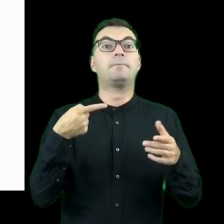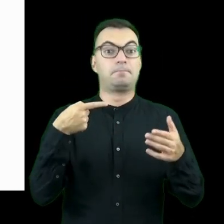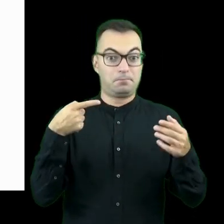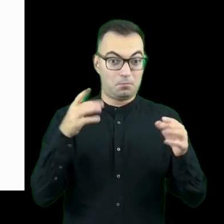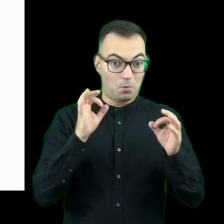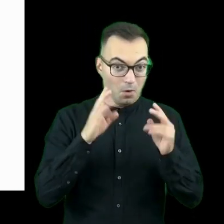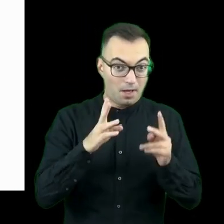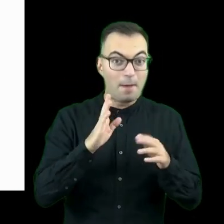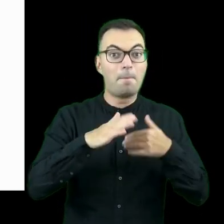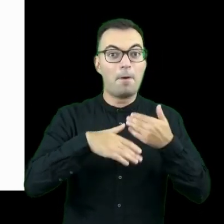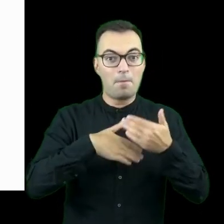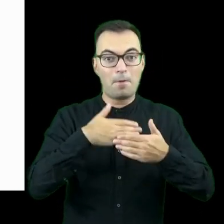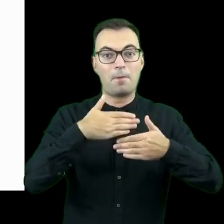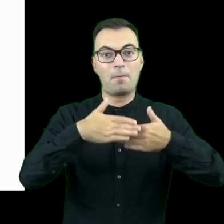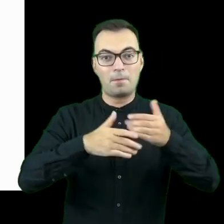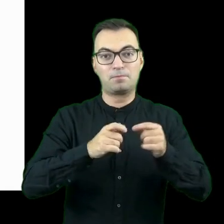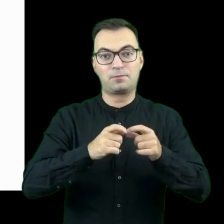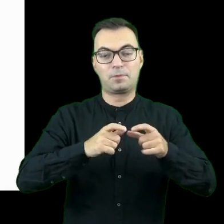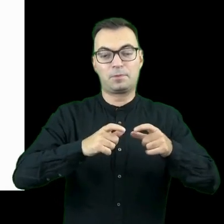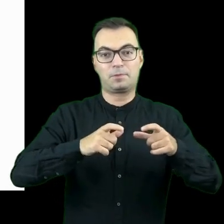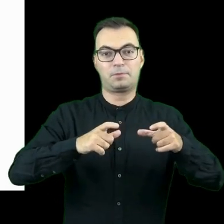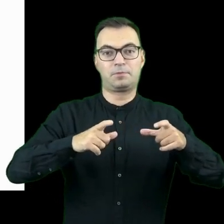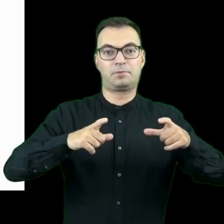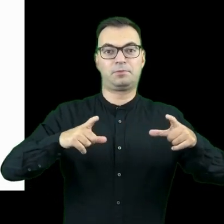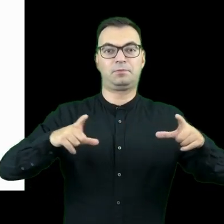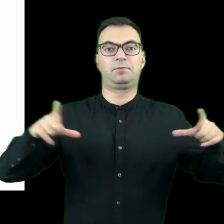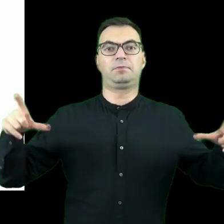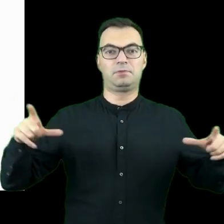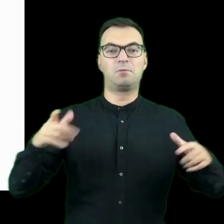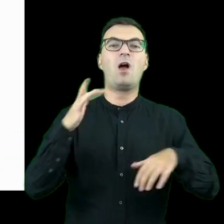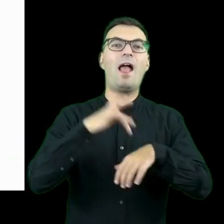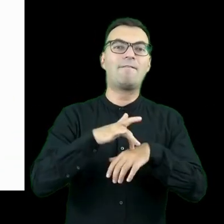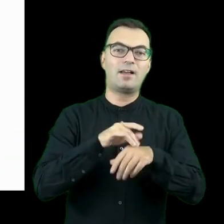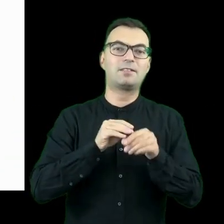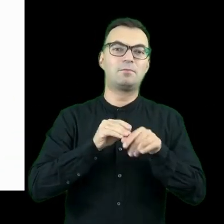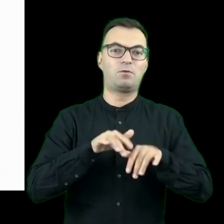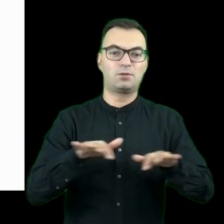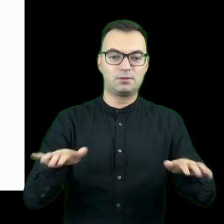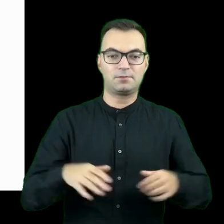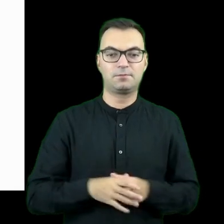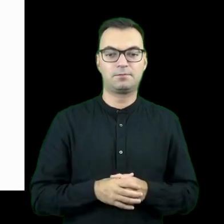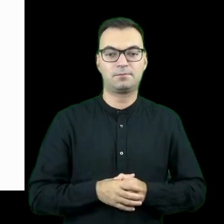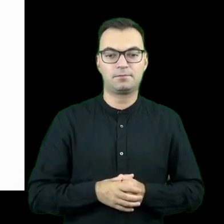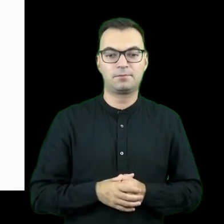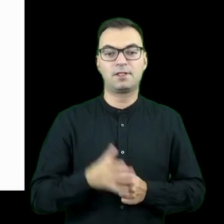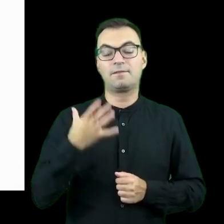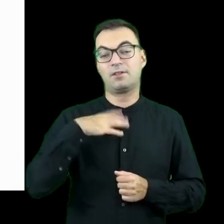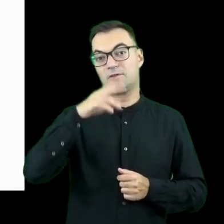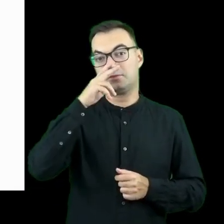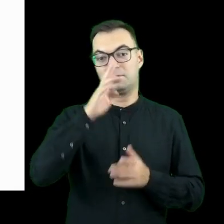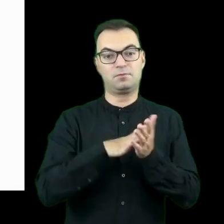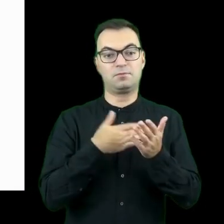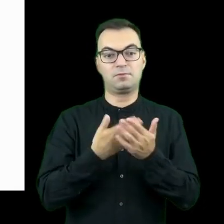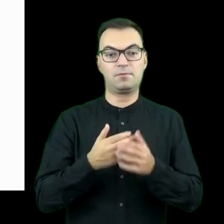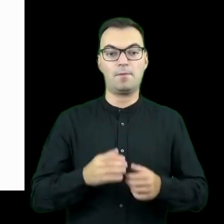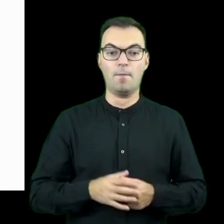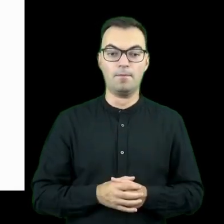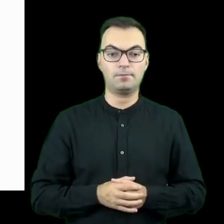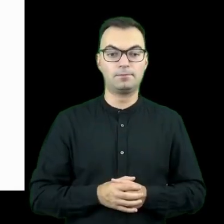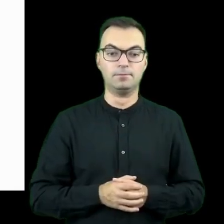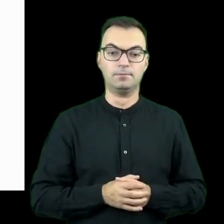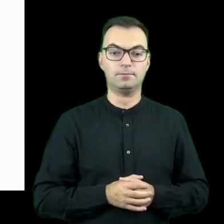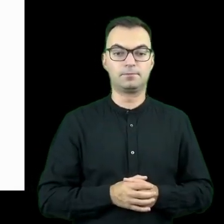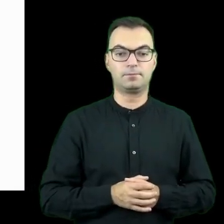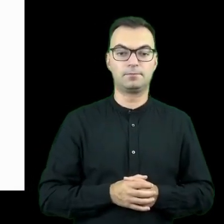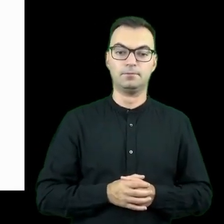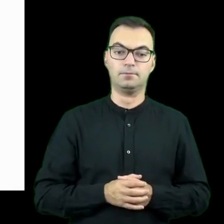stają się globalne jako efekt upowszechniania, a nie jako założenie bazowe. Żeby to zrozumieć, myślę, że warto przyjrzeć się przykładom i tutaj kilka przykładów